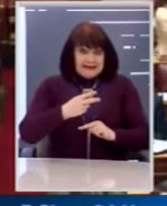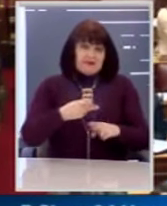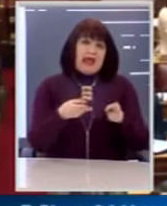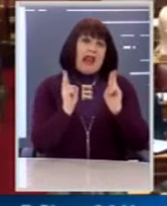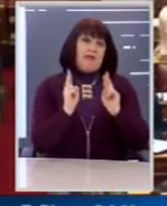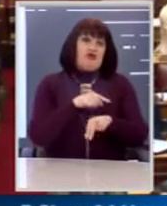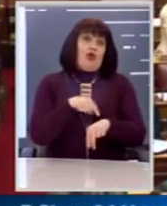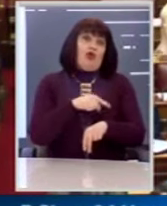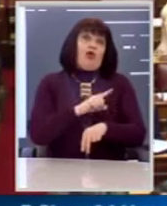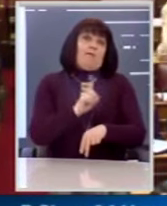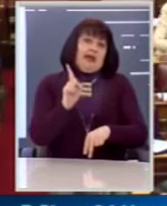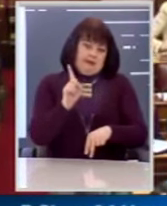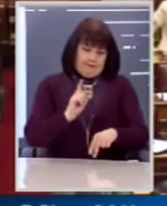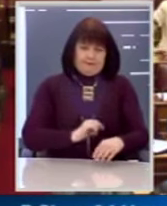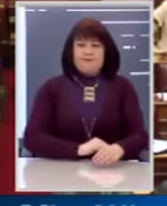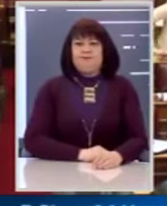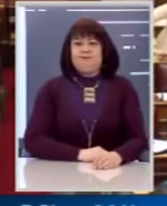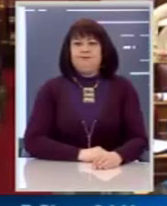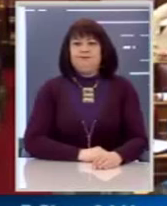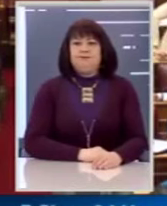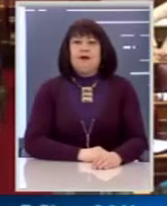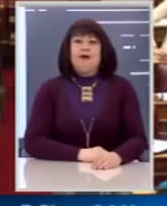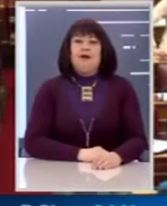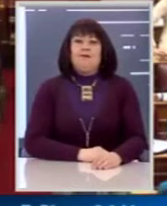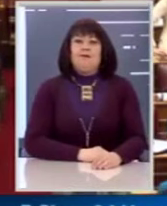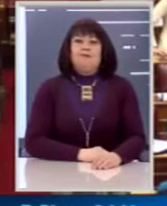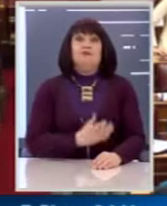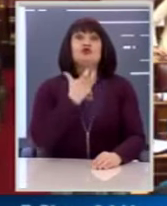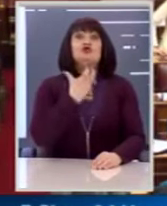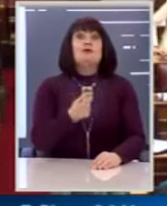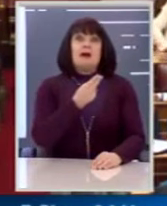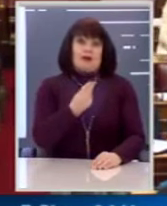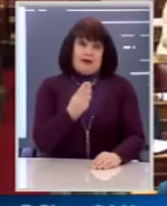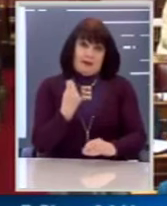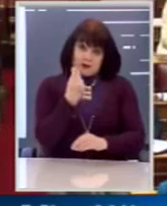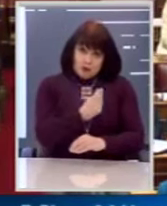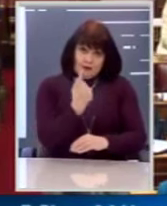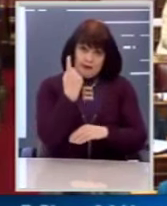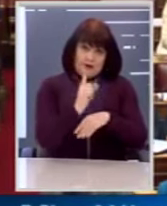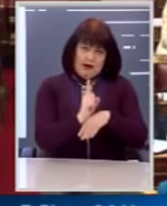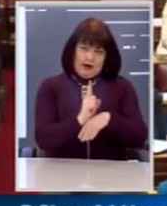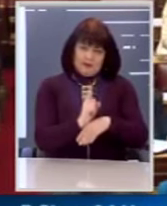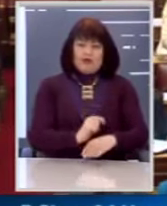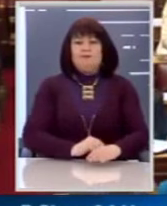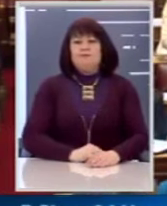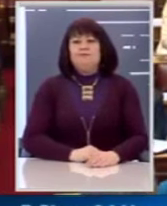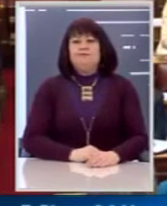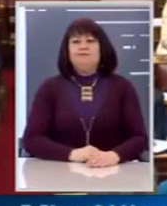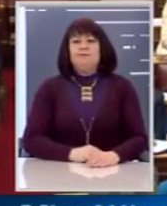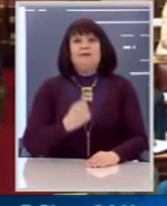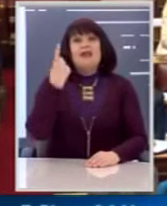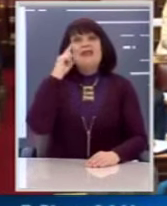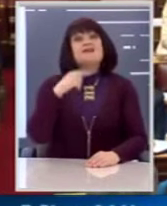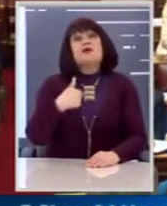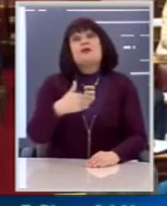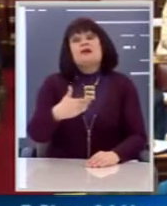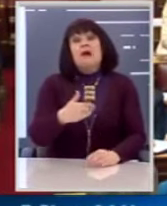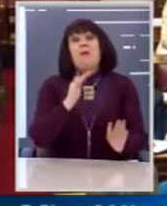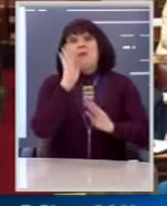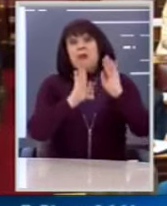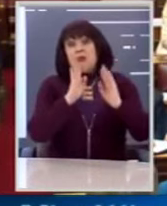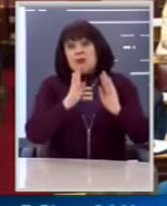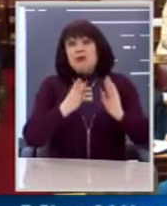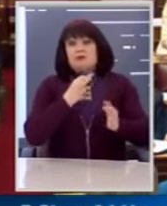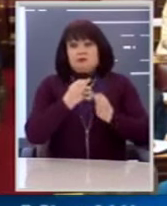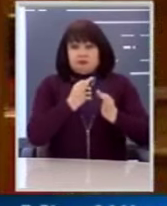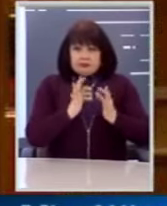πολύ, πάρακαλώ. Σας παρακαλώ. Δεν ξέρω. Επειδή είναι σοβαρότος. Ελάτε κύριε. θα υπάρξουν απόνερα. Κύριε Ποριέ. Ευχαριστώ